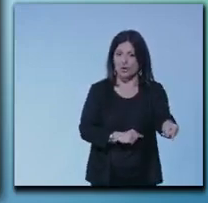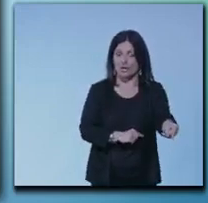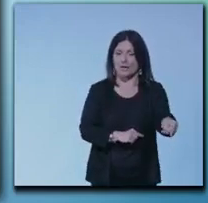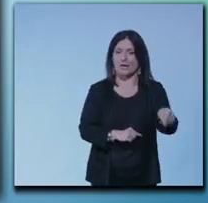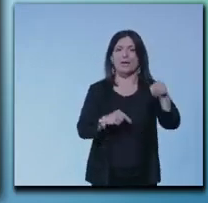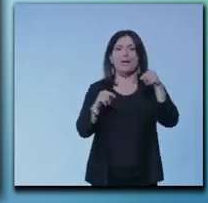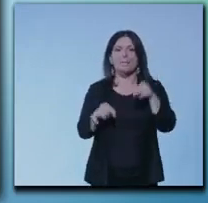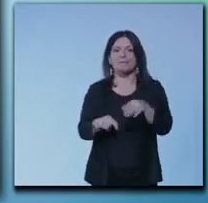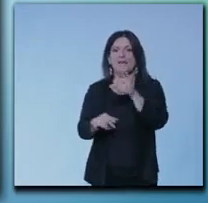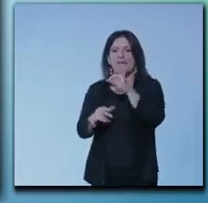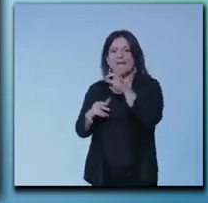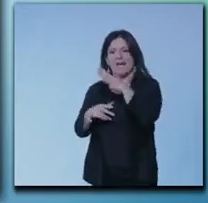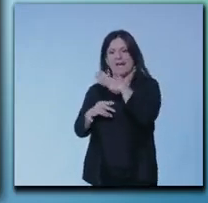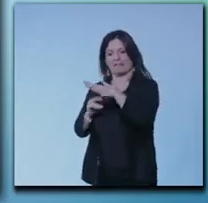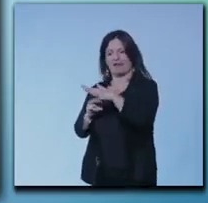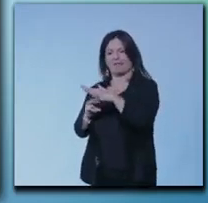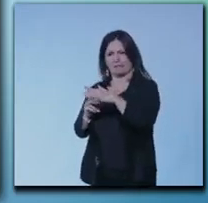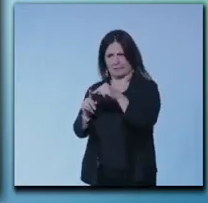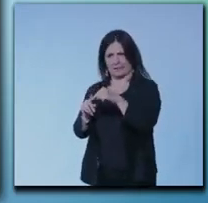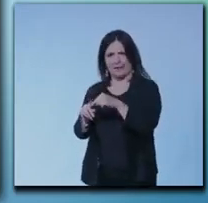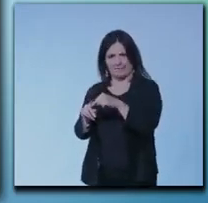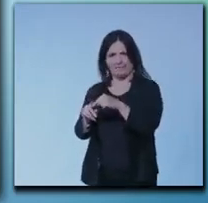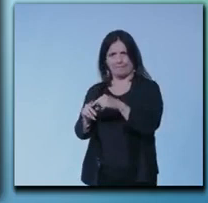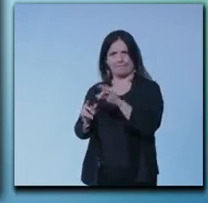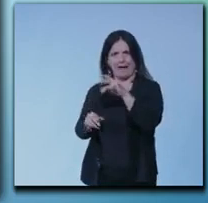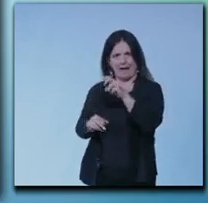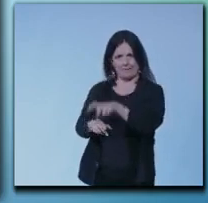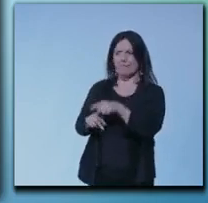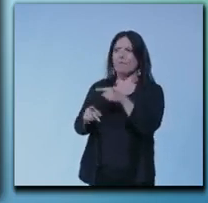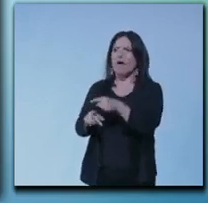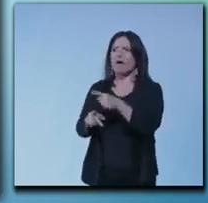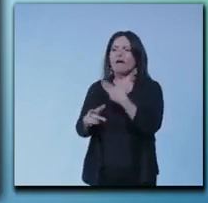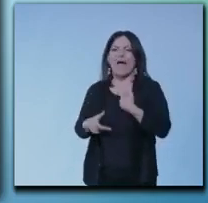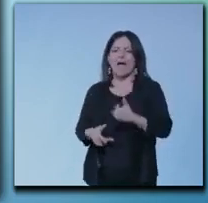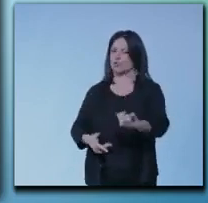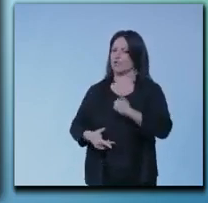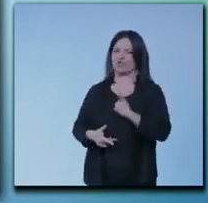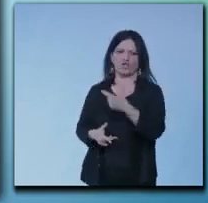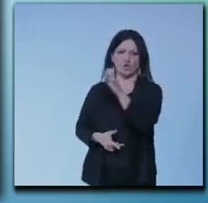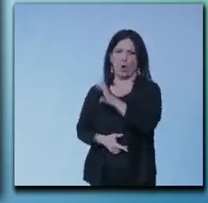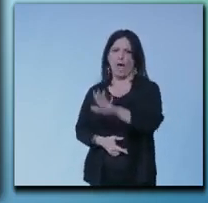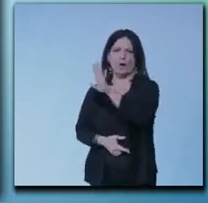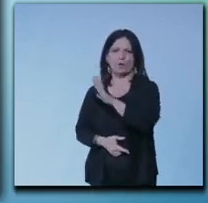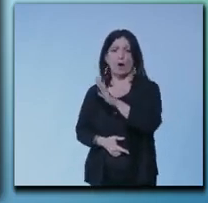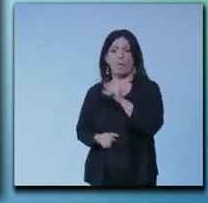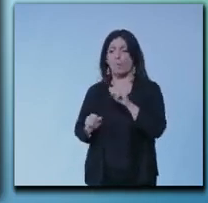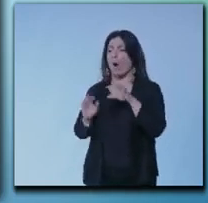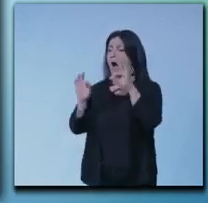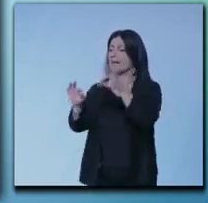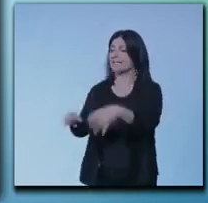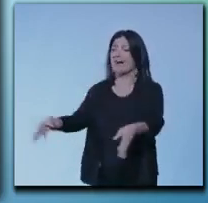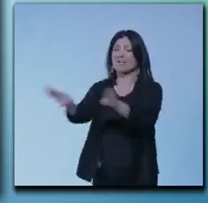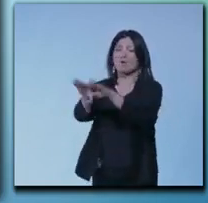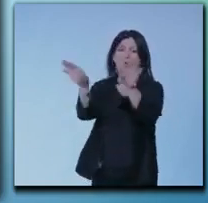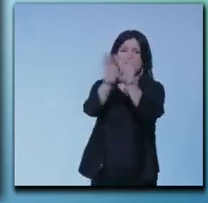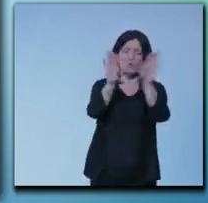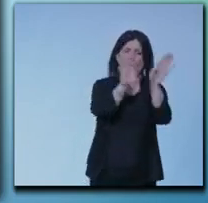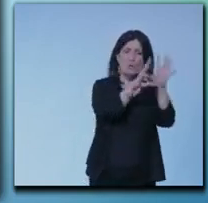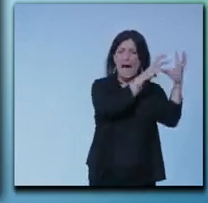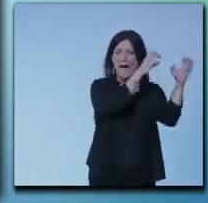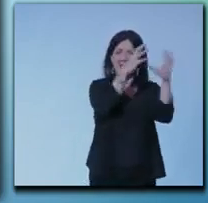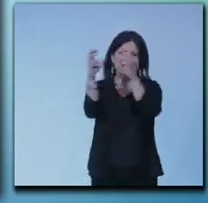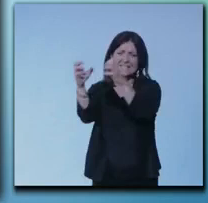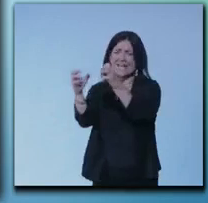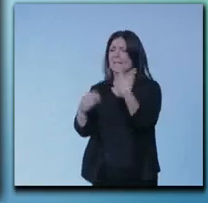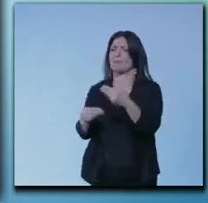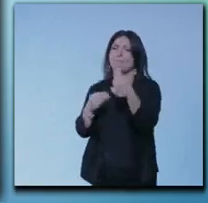è un suicidio collettivo scelto dall'Europa che porterebbe alla chiusura di migliaia di aziende alla perdita di decine di